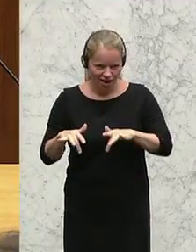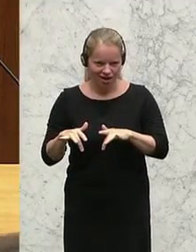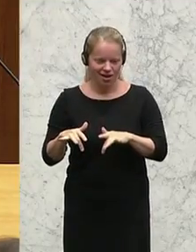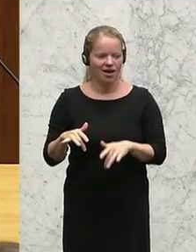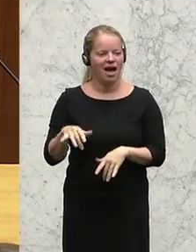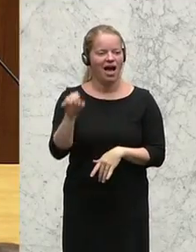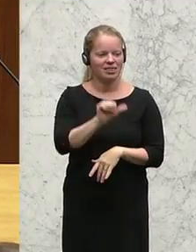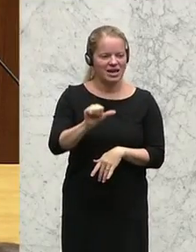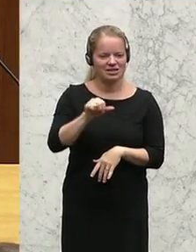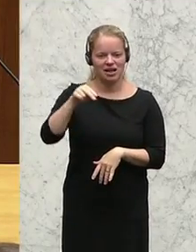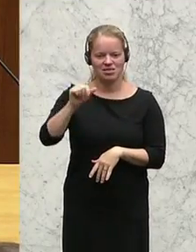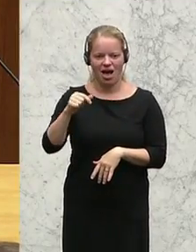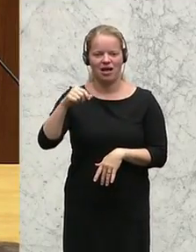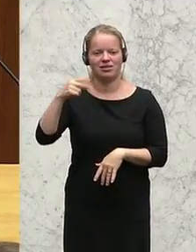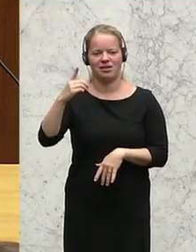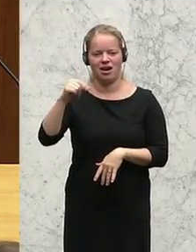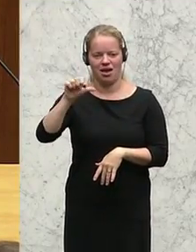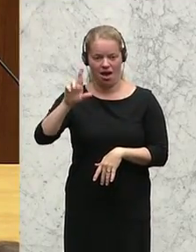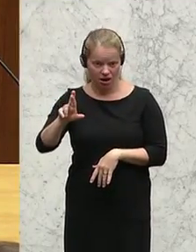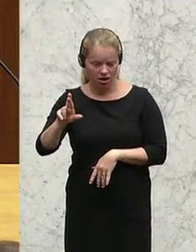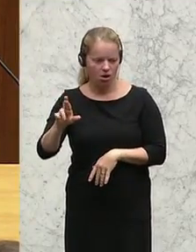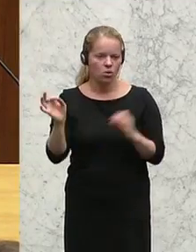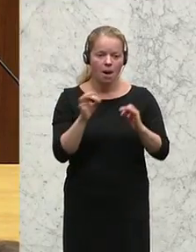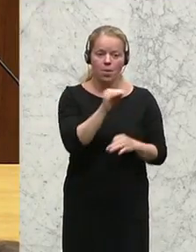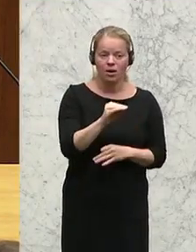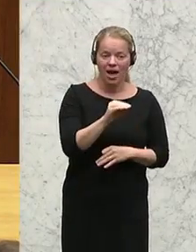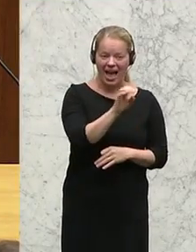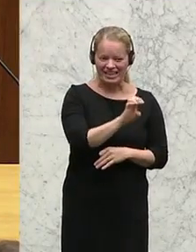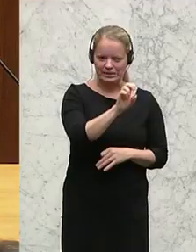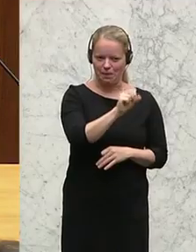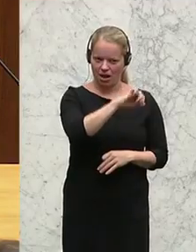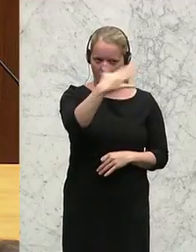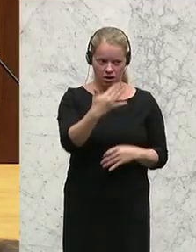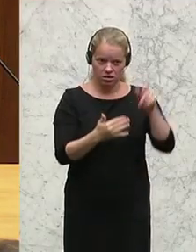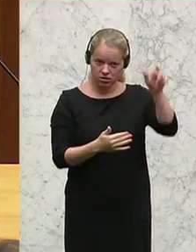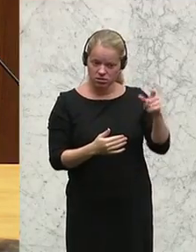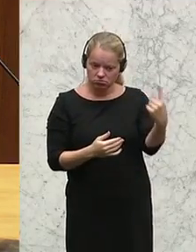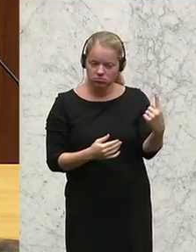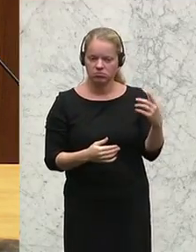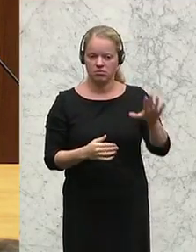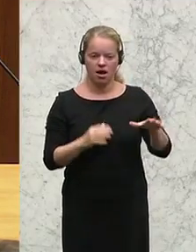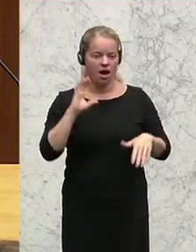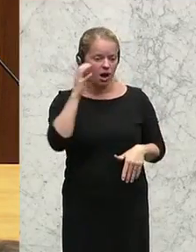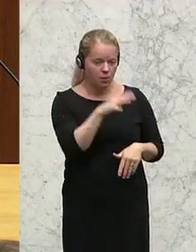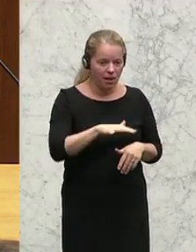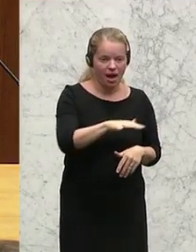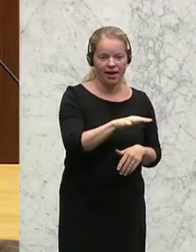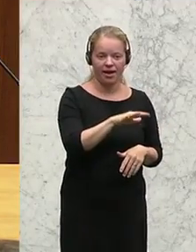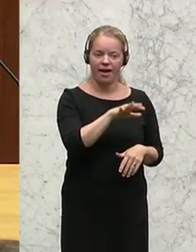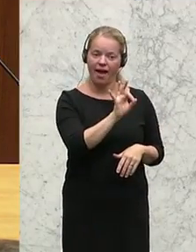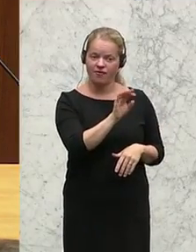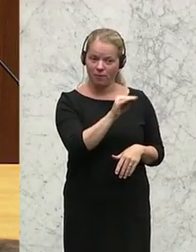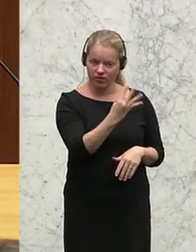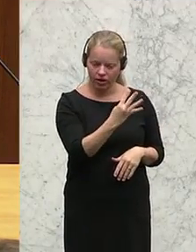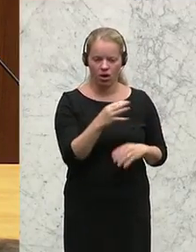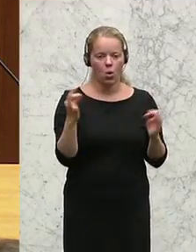politisch unabhängig. Monika Eigensperger, als politisch nicht deklariert, wird also den Radiobereich und FM4 haben. Es wird